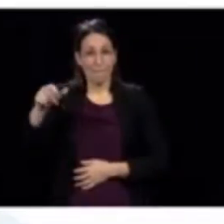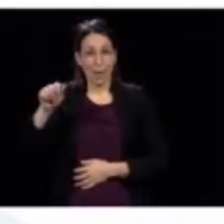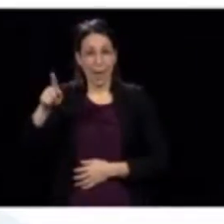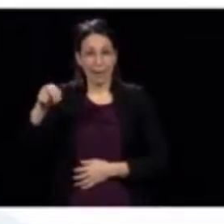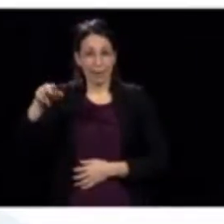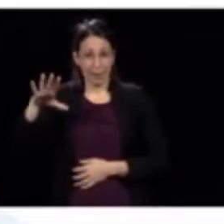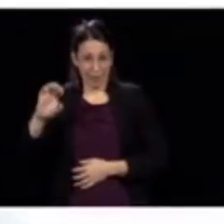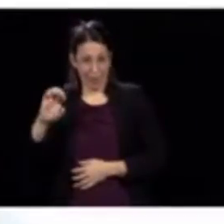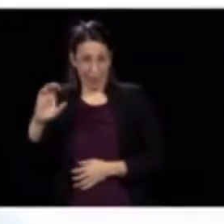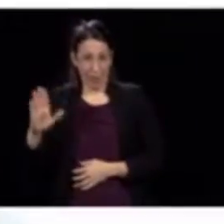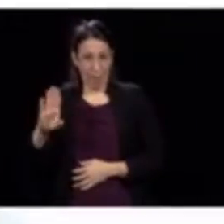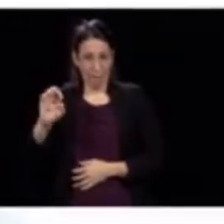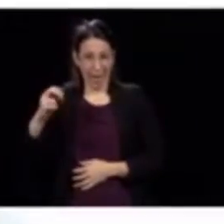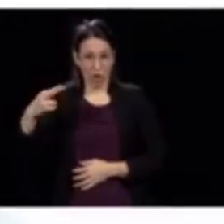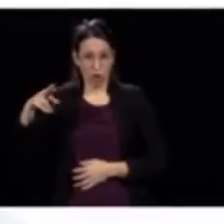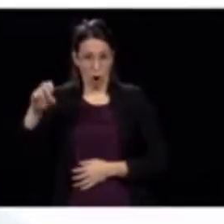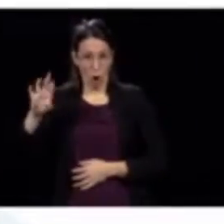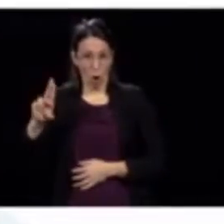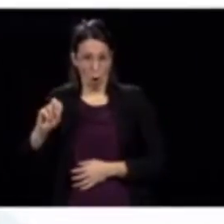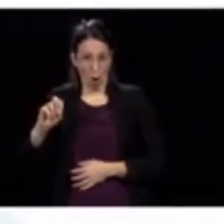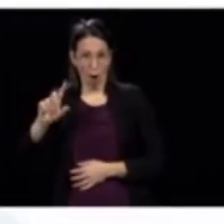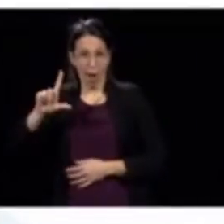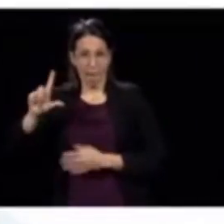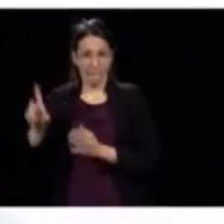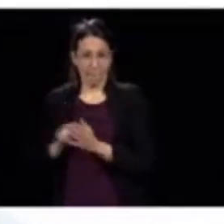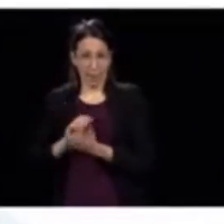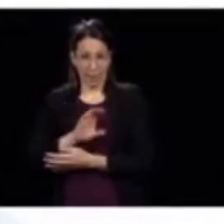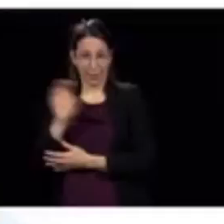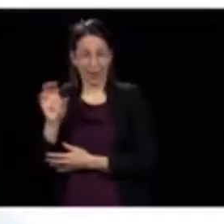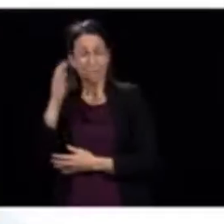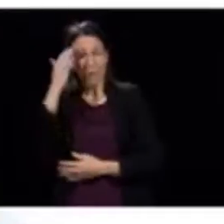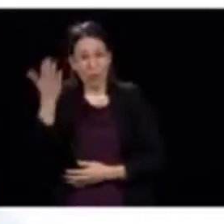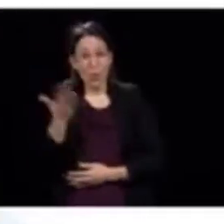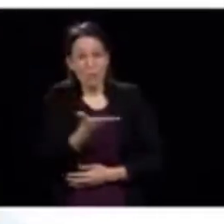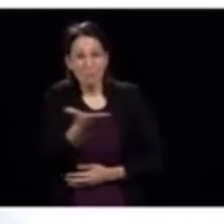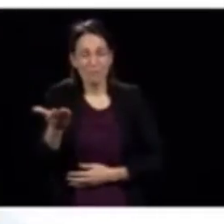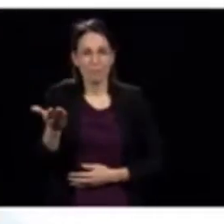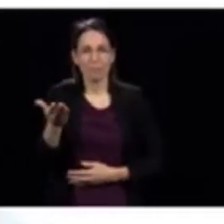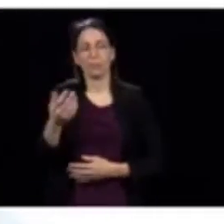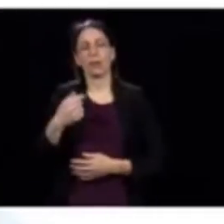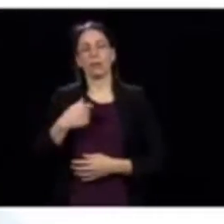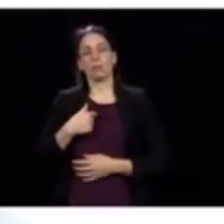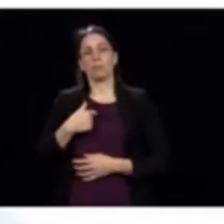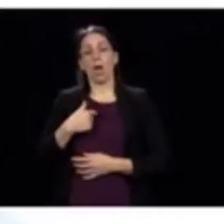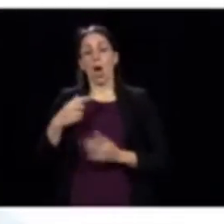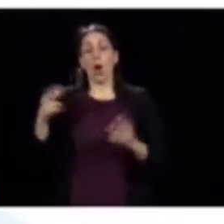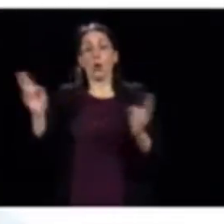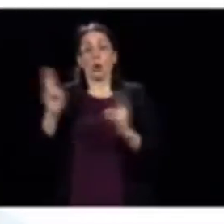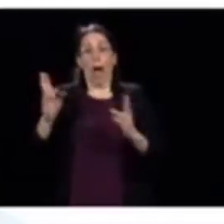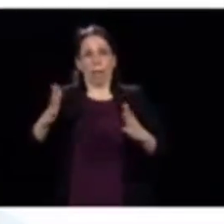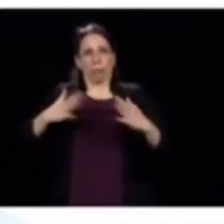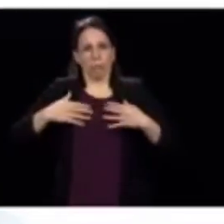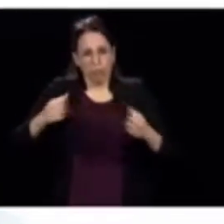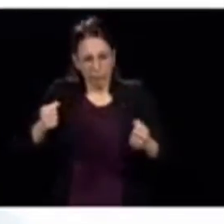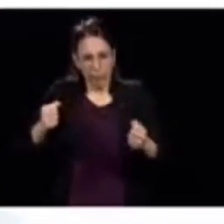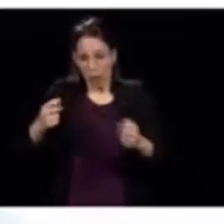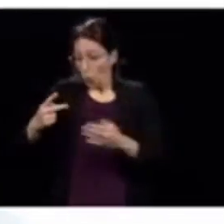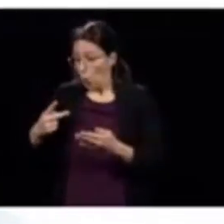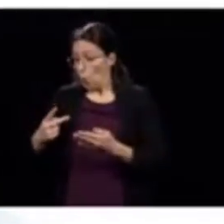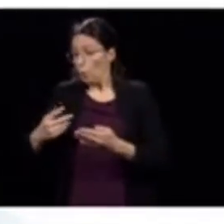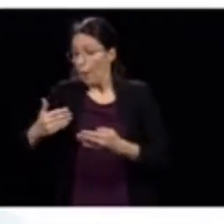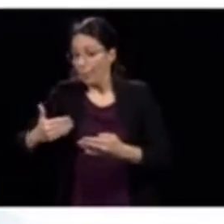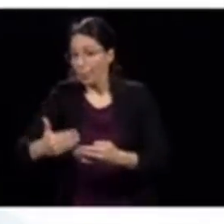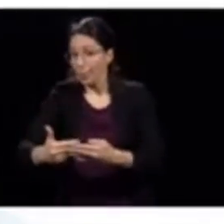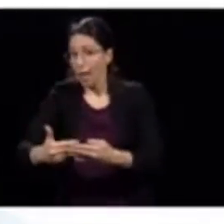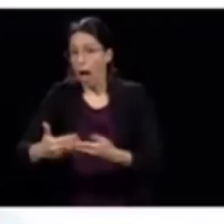Patrice Bergeron, de la Presse canadienne. Bonjour à vous. M. le Premier ministre, donc, on donne une période d'à peu près deux semaines pour régler l'urgence nationale pour les gens